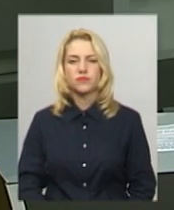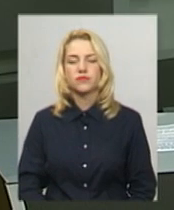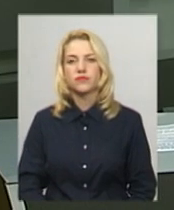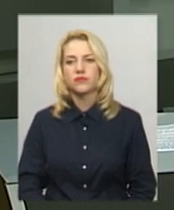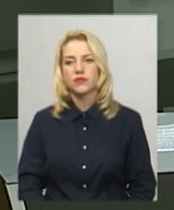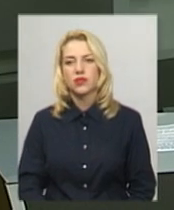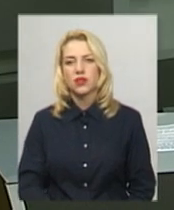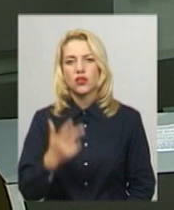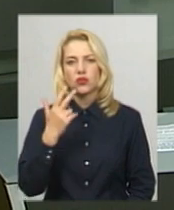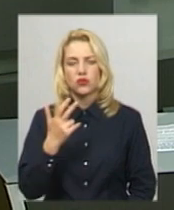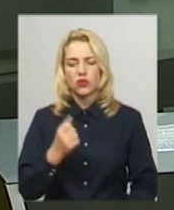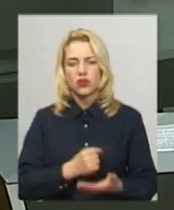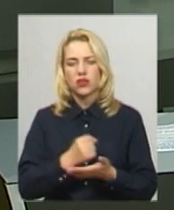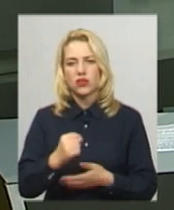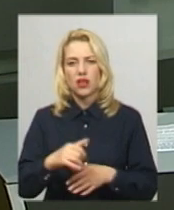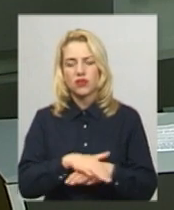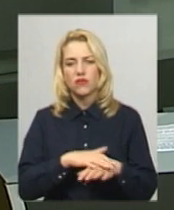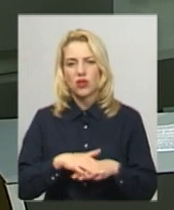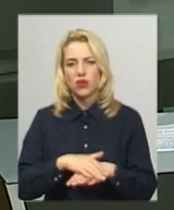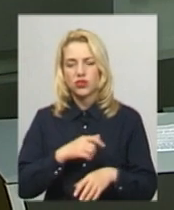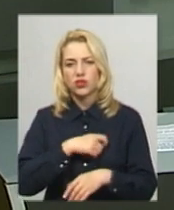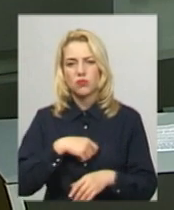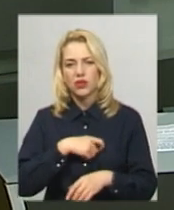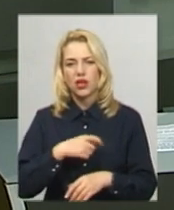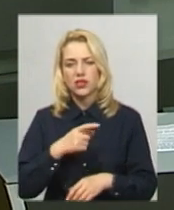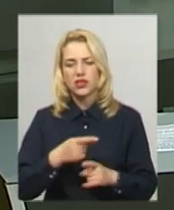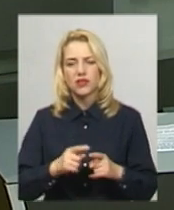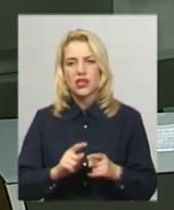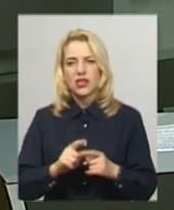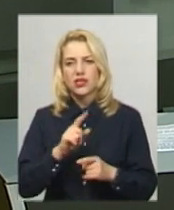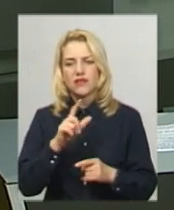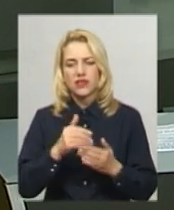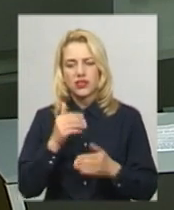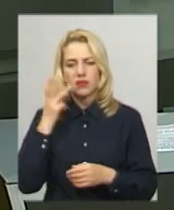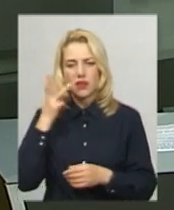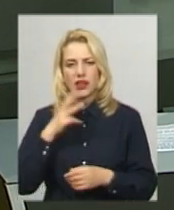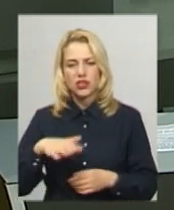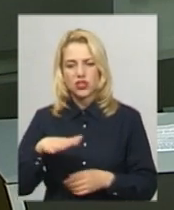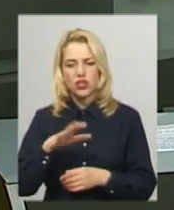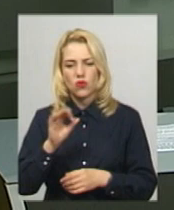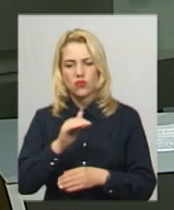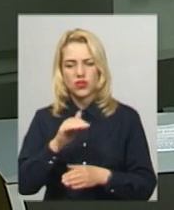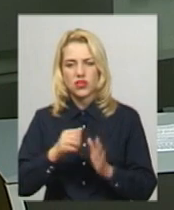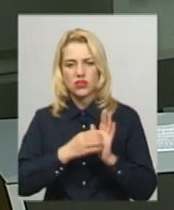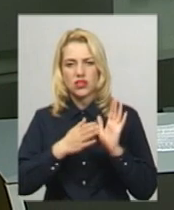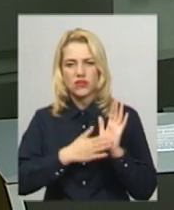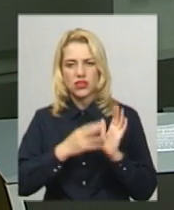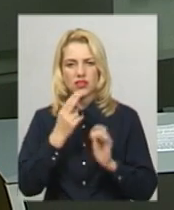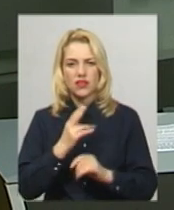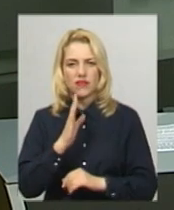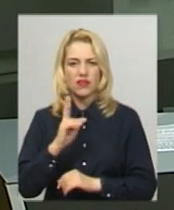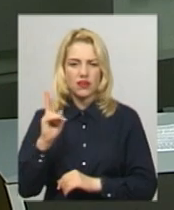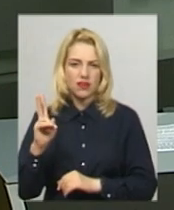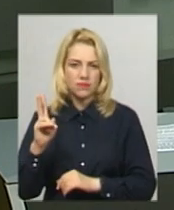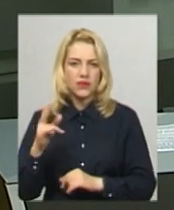Троє кандидатів у народні депутати за одномандатними округами від Хмельниччини офіційно зареєстровані у Центральній виборчій